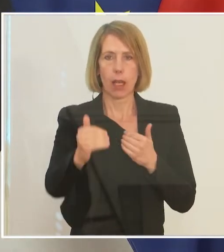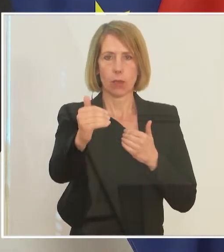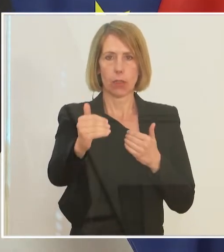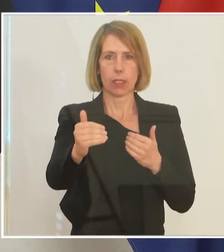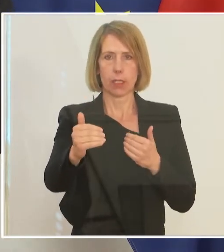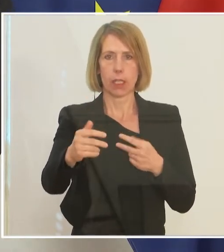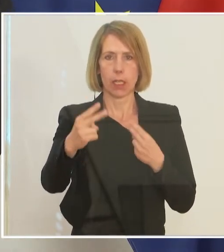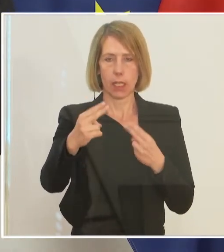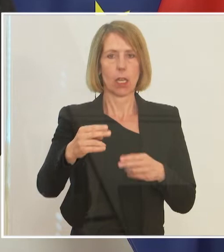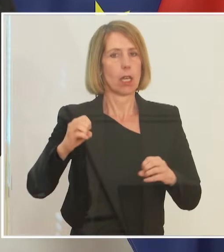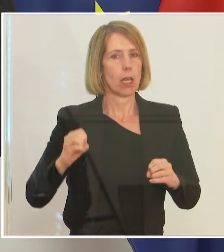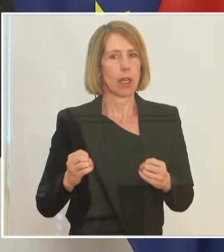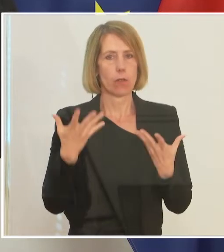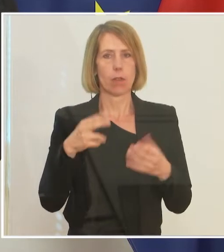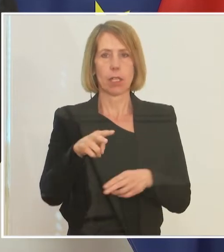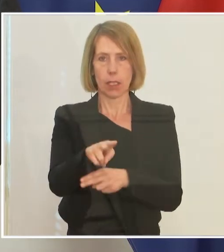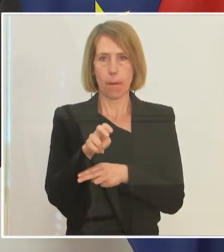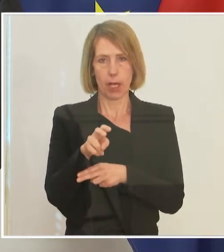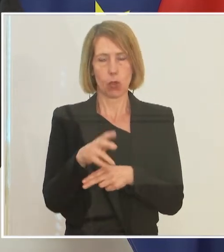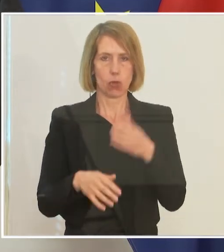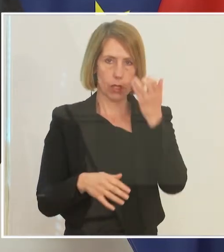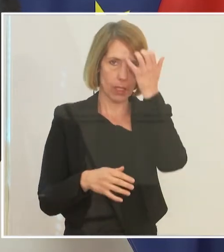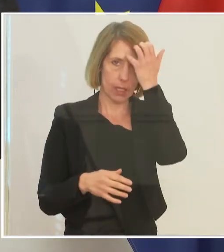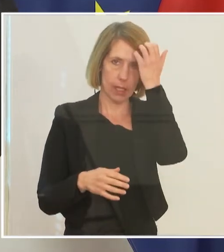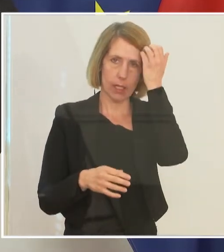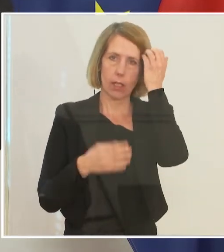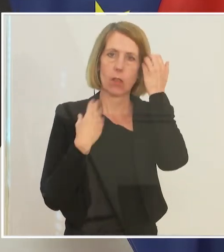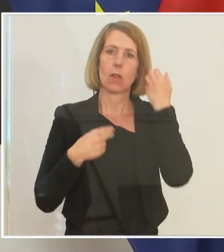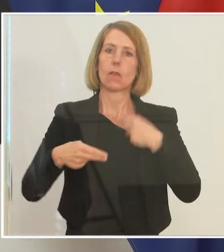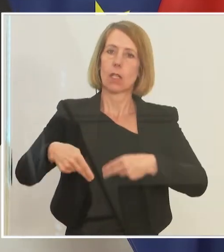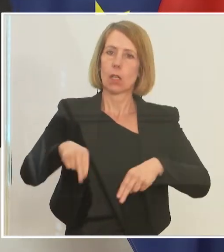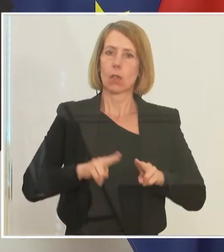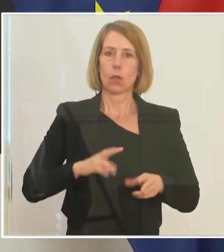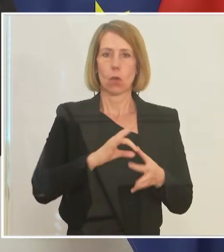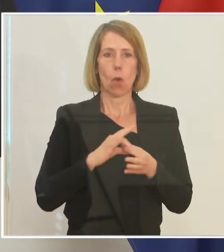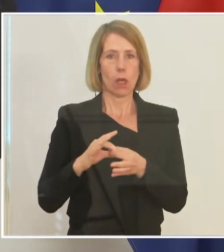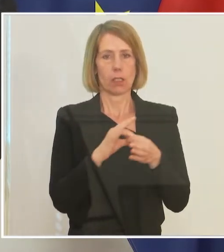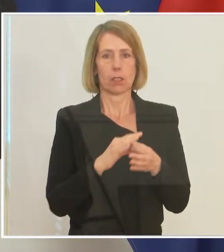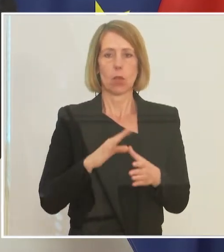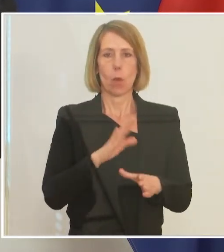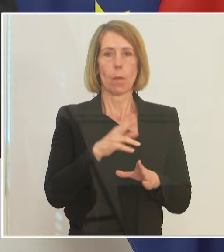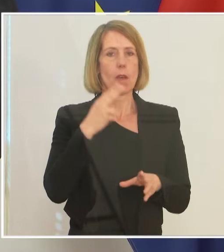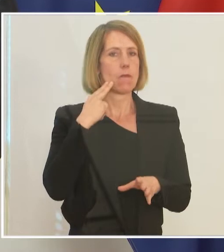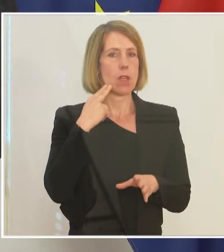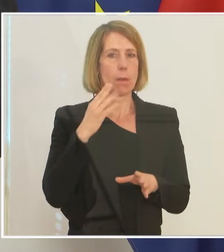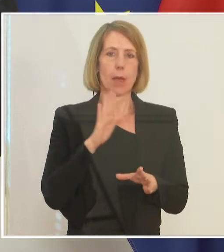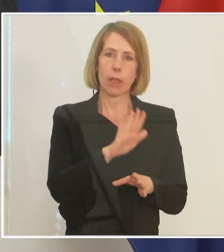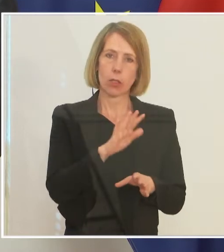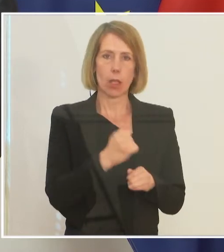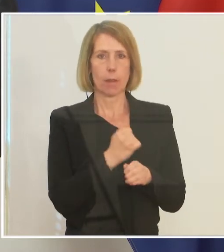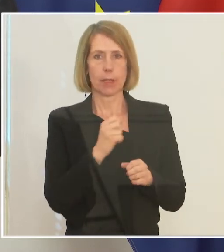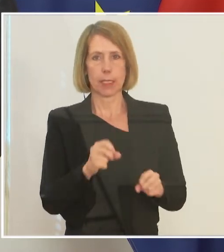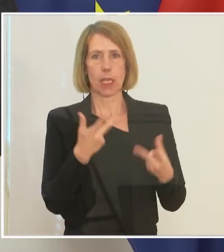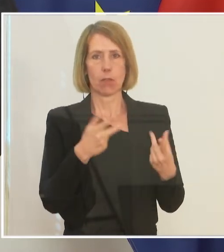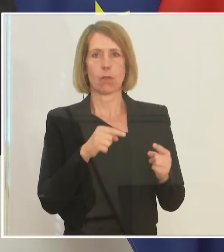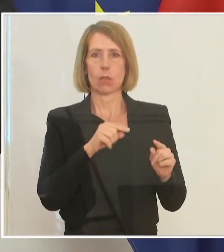Effekte zu berücksichtigen, also mit einer gewissen Reorganisation bei den Firmen der Arbeitskräfte, die dann in